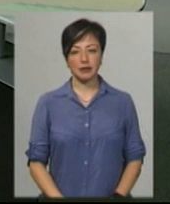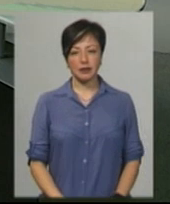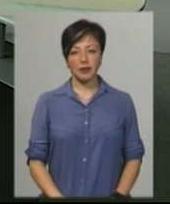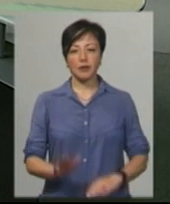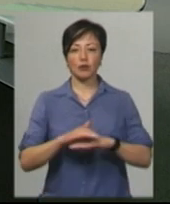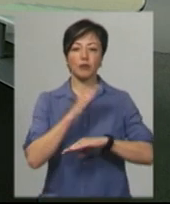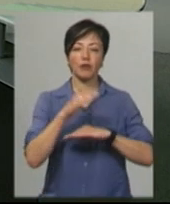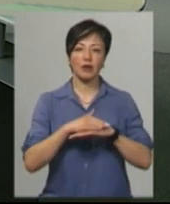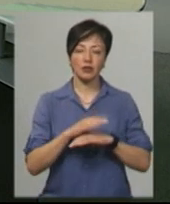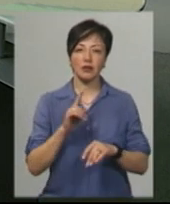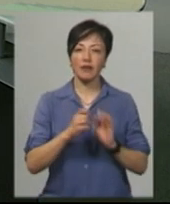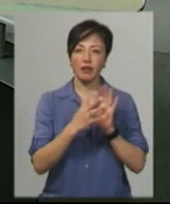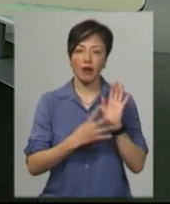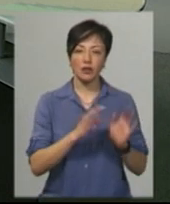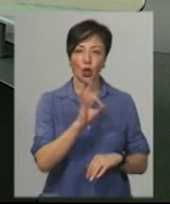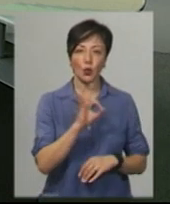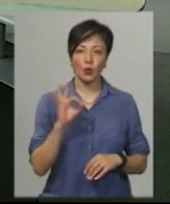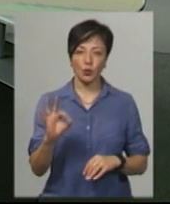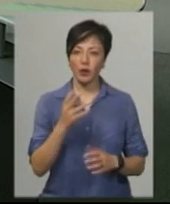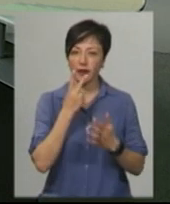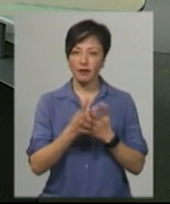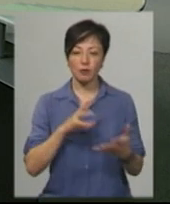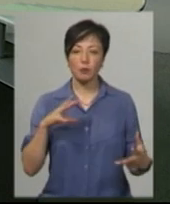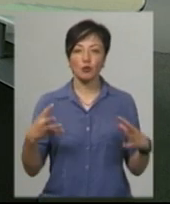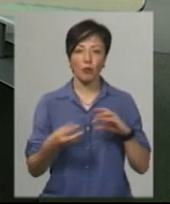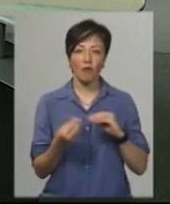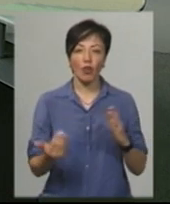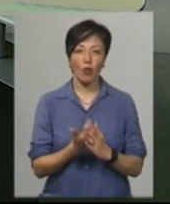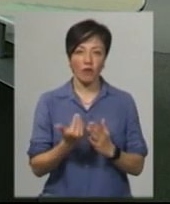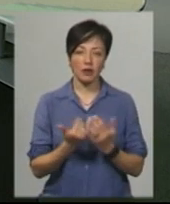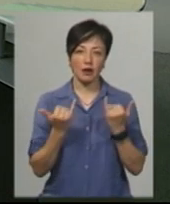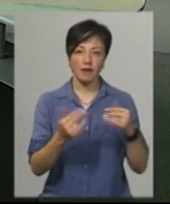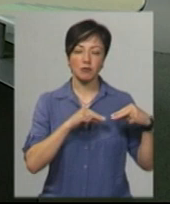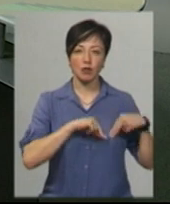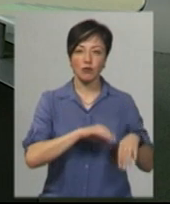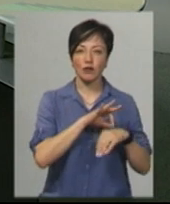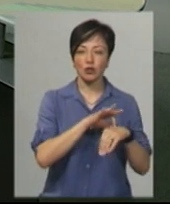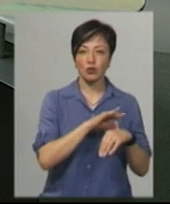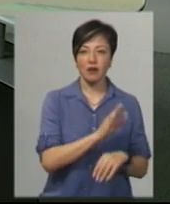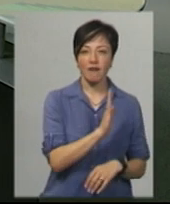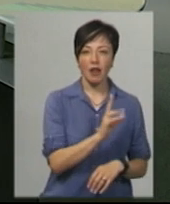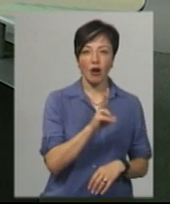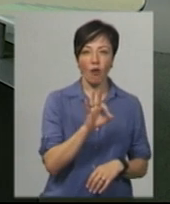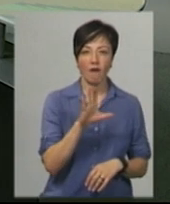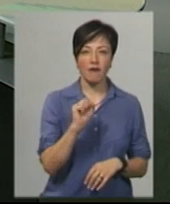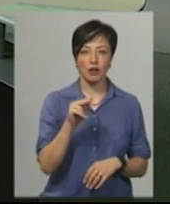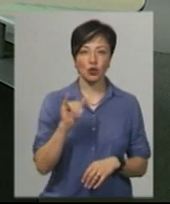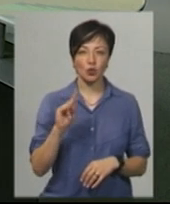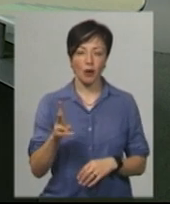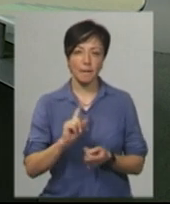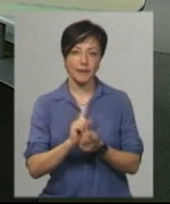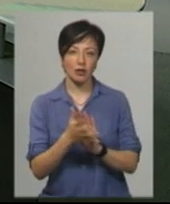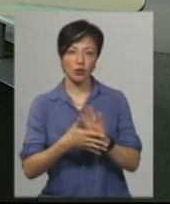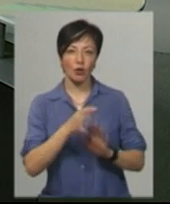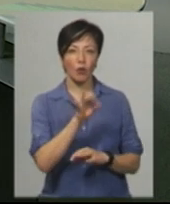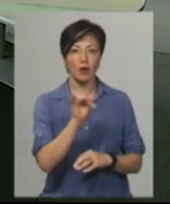Доброго вечора на годинку 19.00. Ви дивитесь підсумковий випуск новин. У студії для вас працює ведуча Валерія Ковальчук. На жестову мову